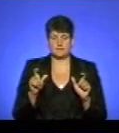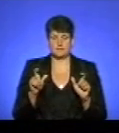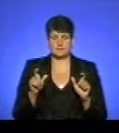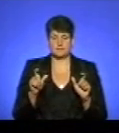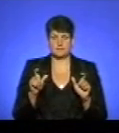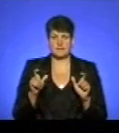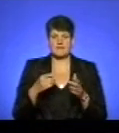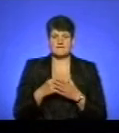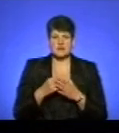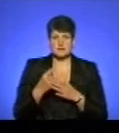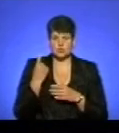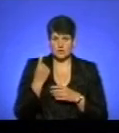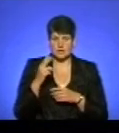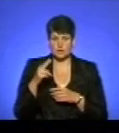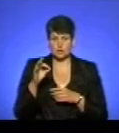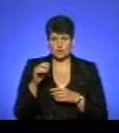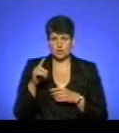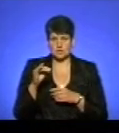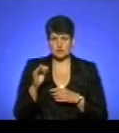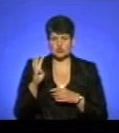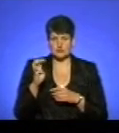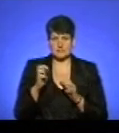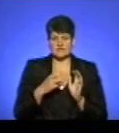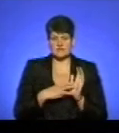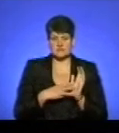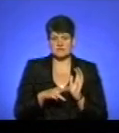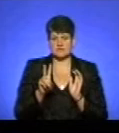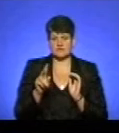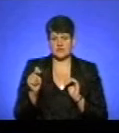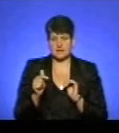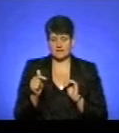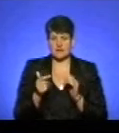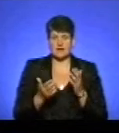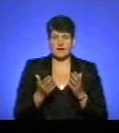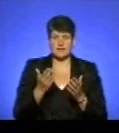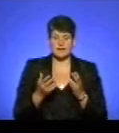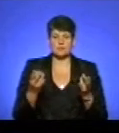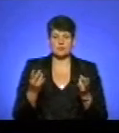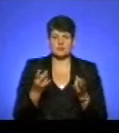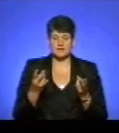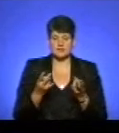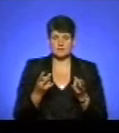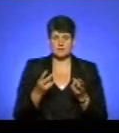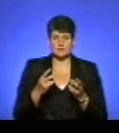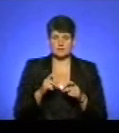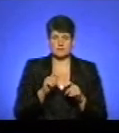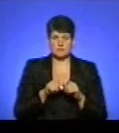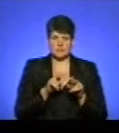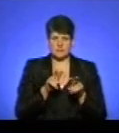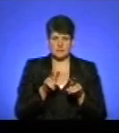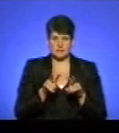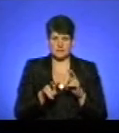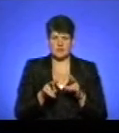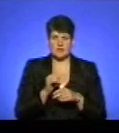Вартість у нієї дози вакцини на сьогодні 482 гривні. Проте, потрібно періодично моніторити аптечний